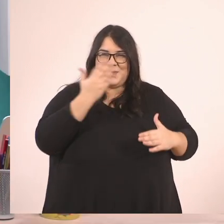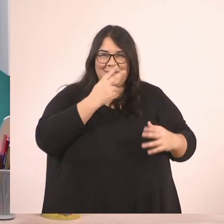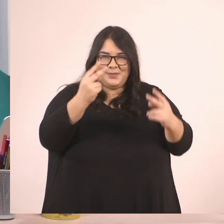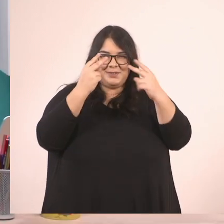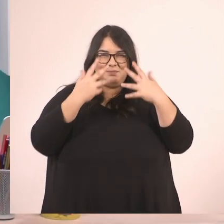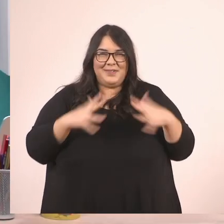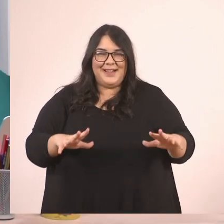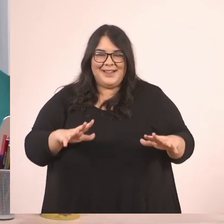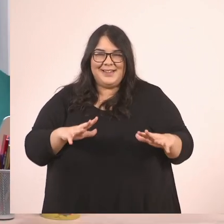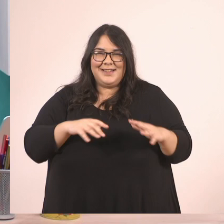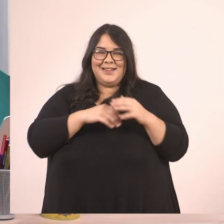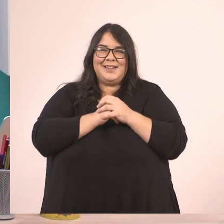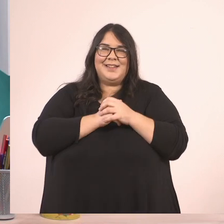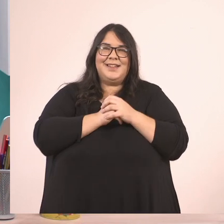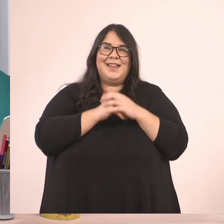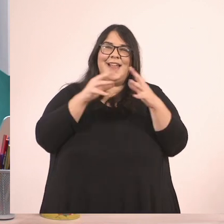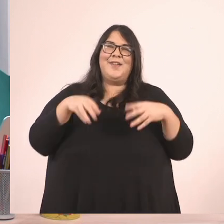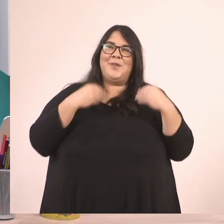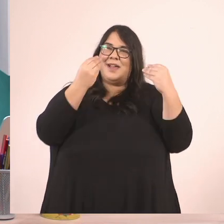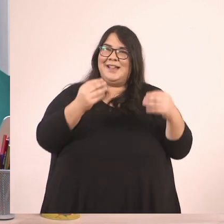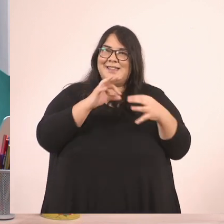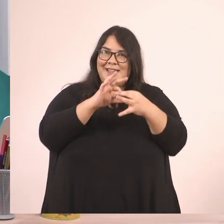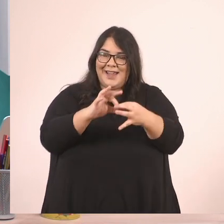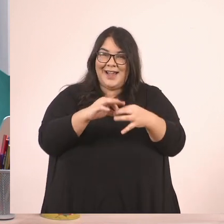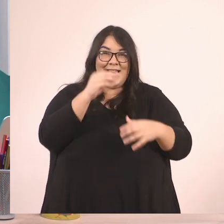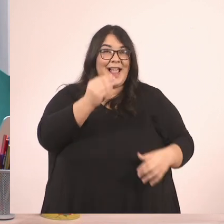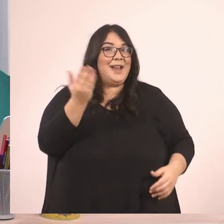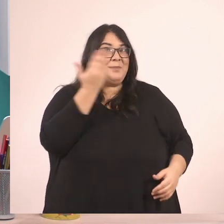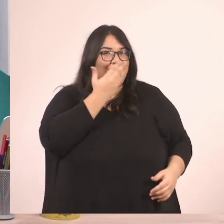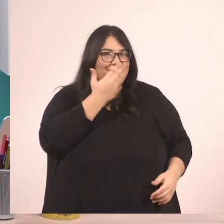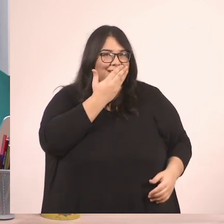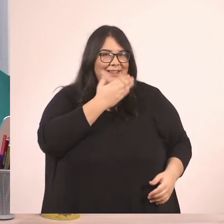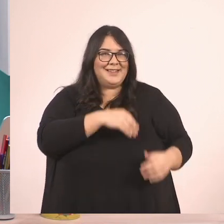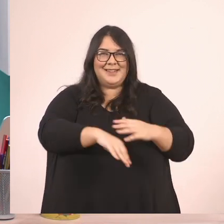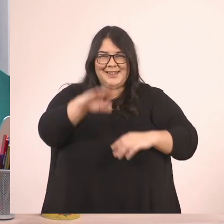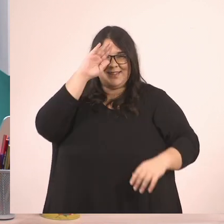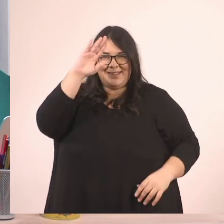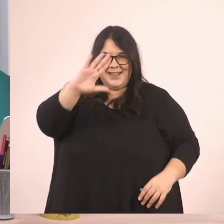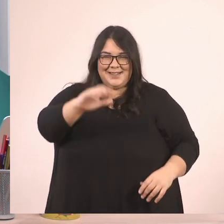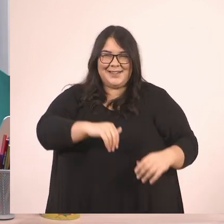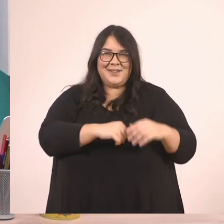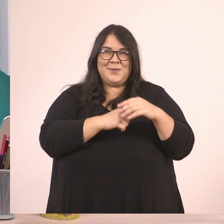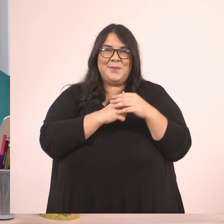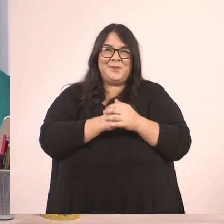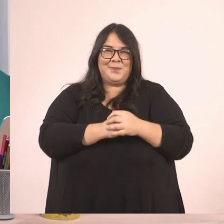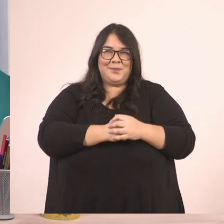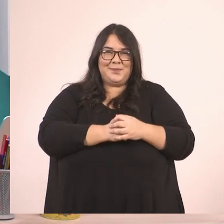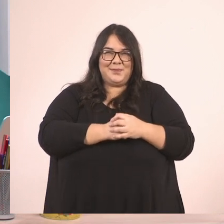που παρακολουθήσατε το μάθημά μας. Σας εύχομαι καλή συνέχεια και καλή μελέτη. Γεια σας.